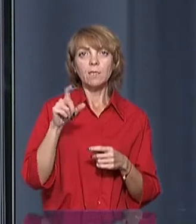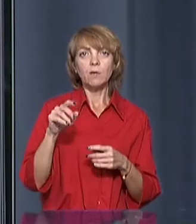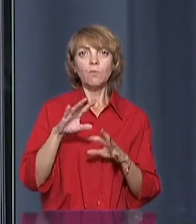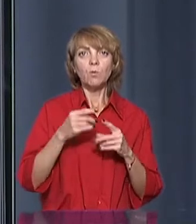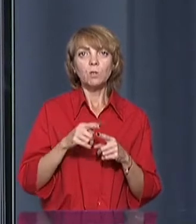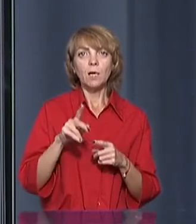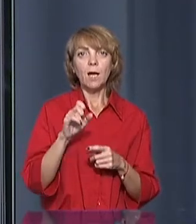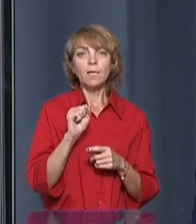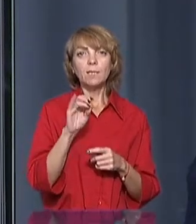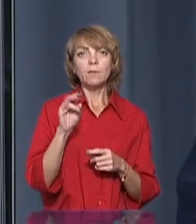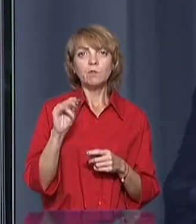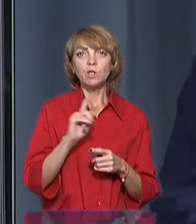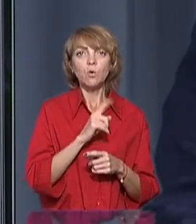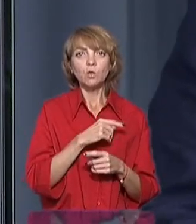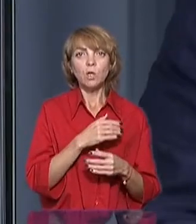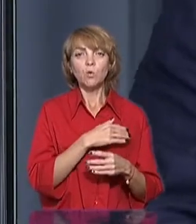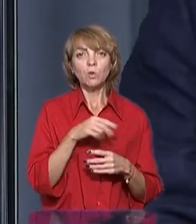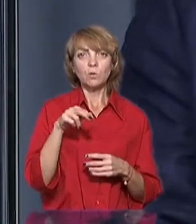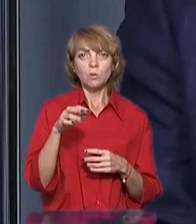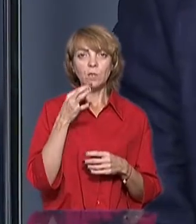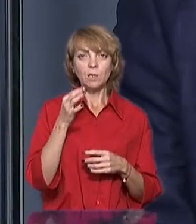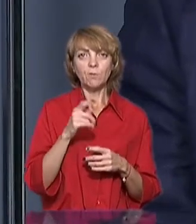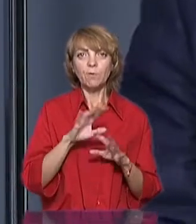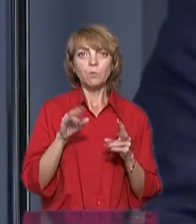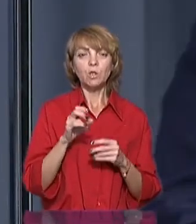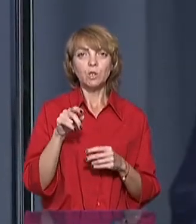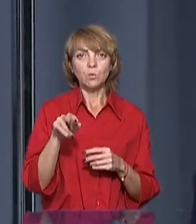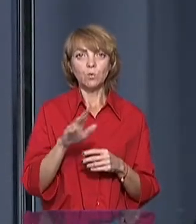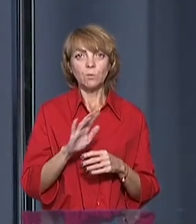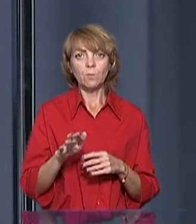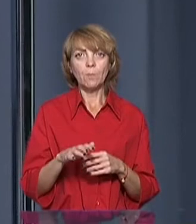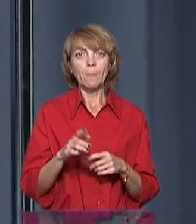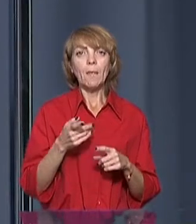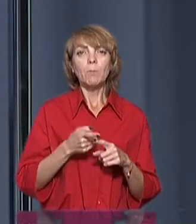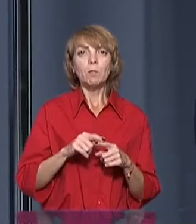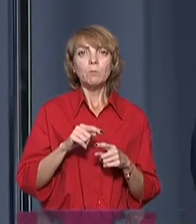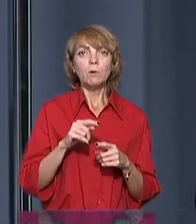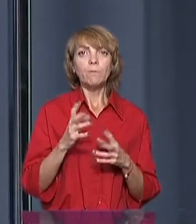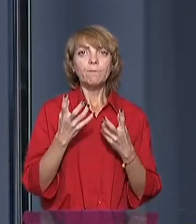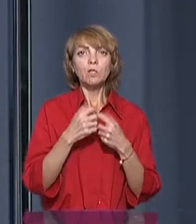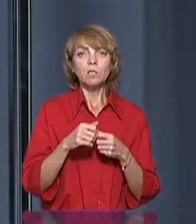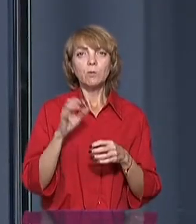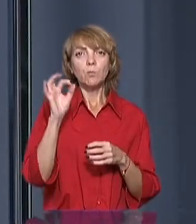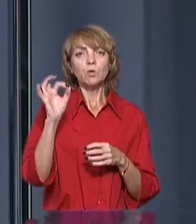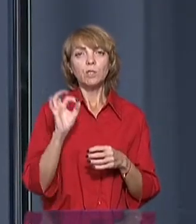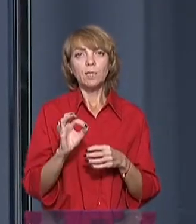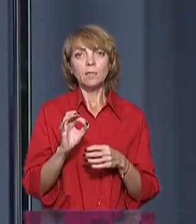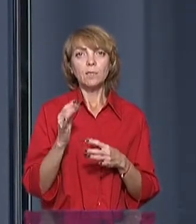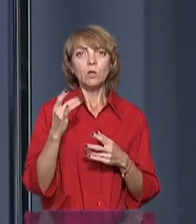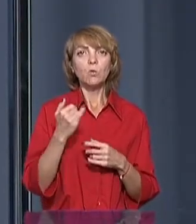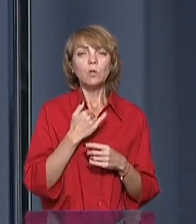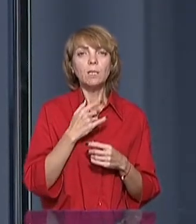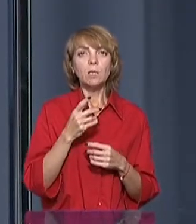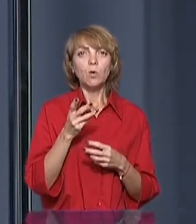общем-то, альтернативщики не дуже охотно йдуть, я б сказав, відео йдуть. Тому, вичислить процент, скільки у нас